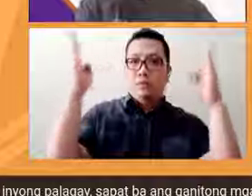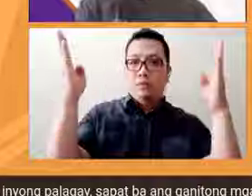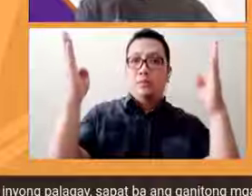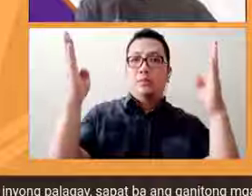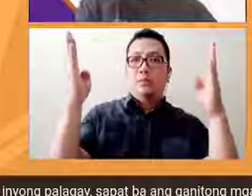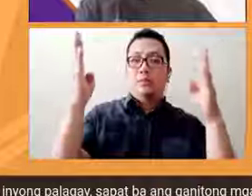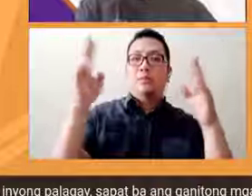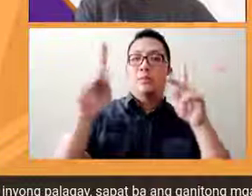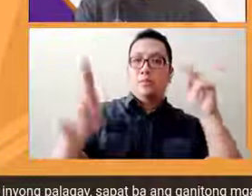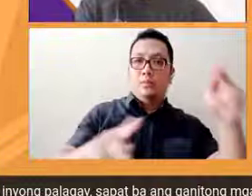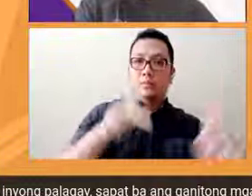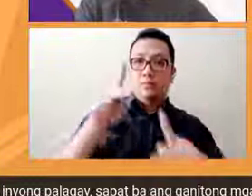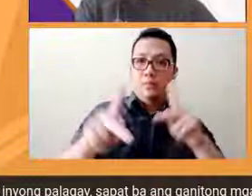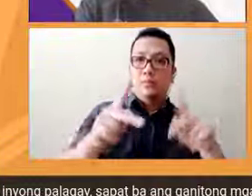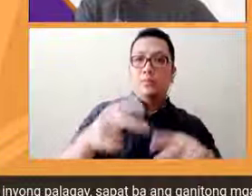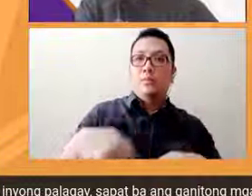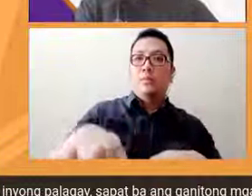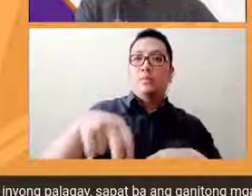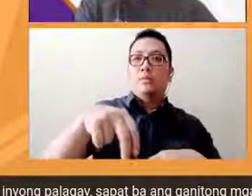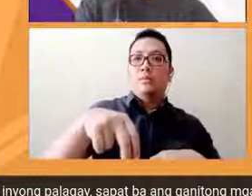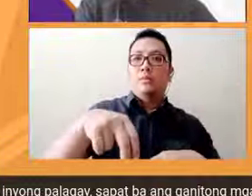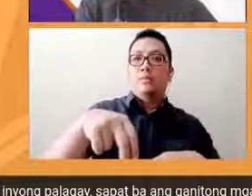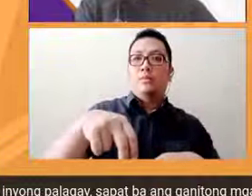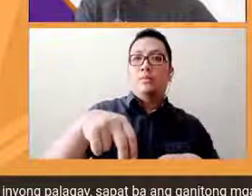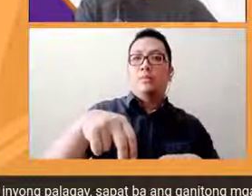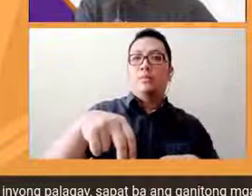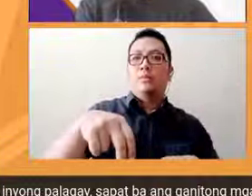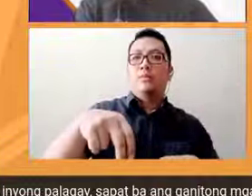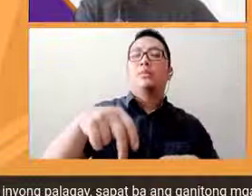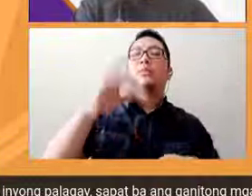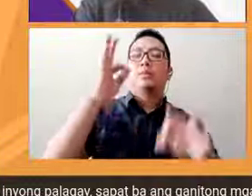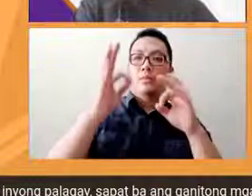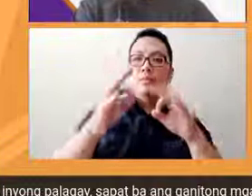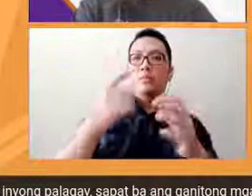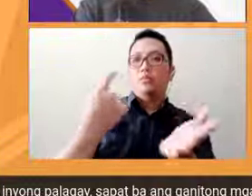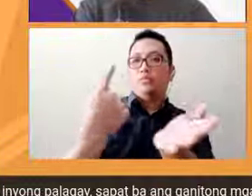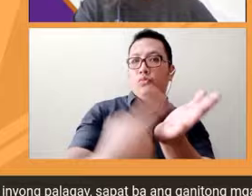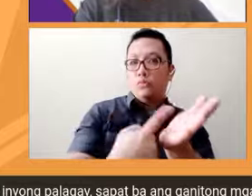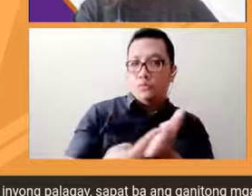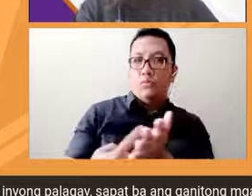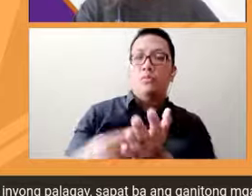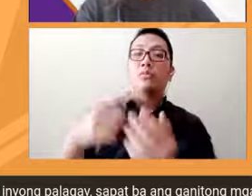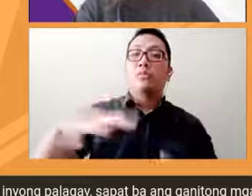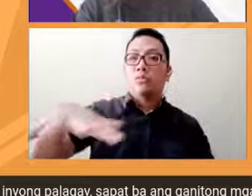tao nakaupo sa loob sa taas pag sila ay nag-usap usap aware na